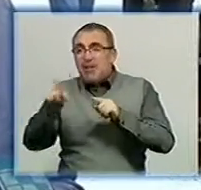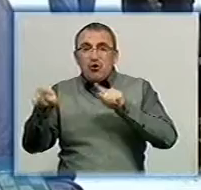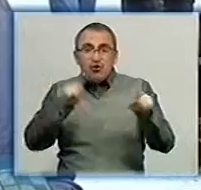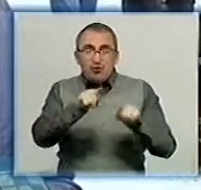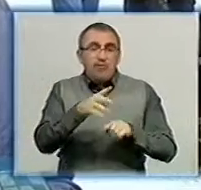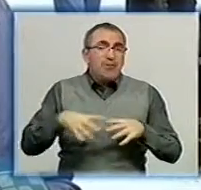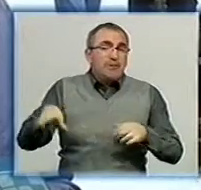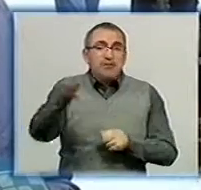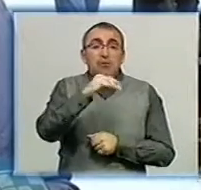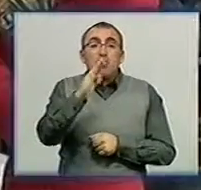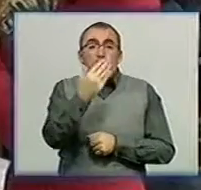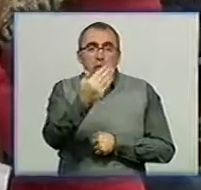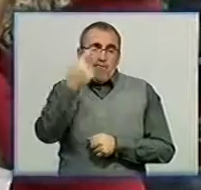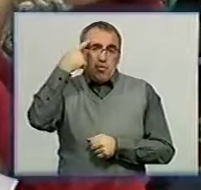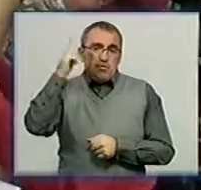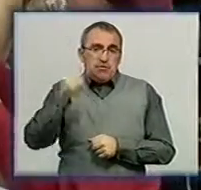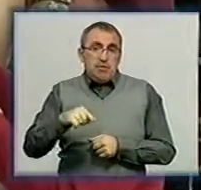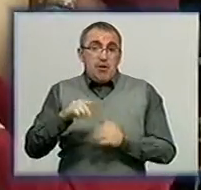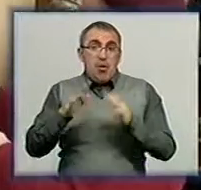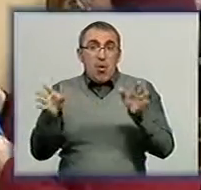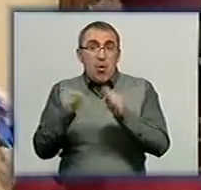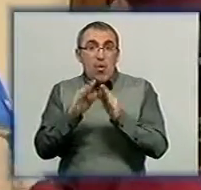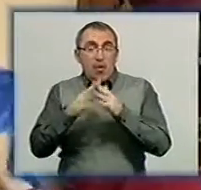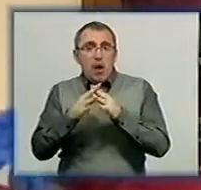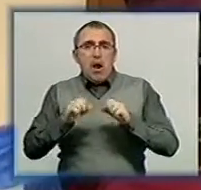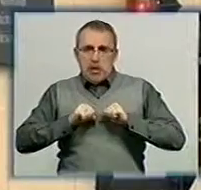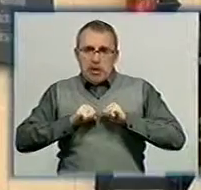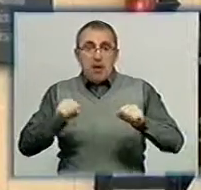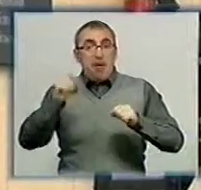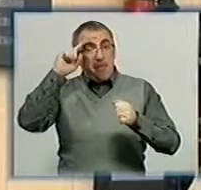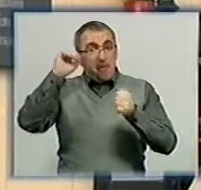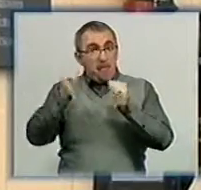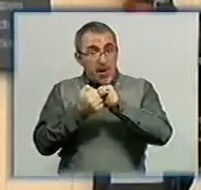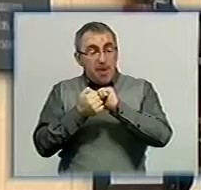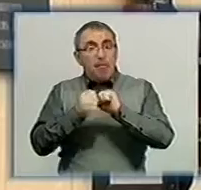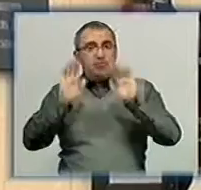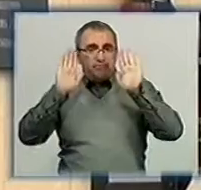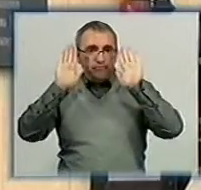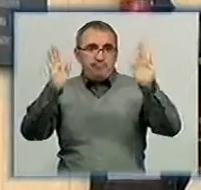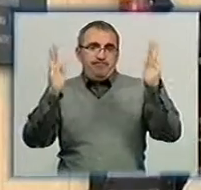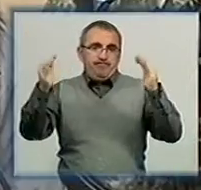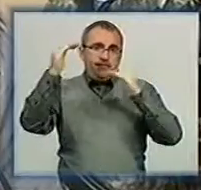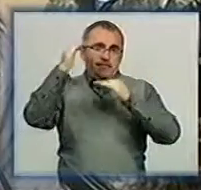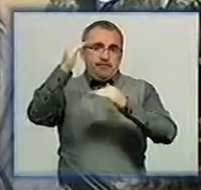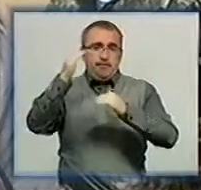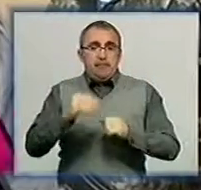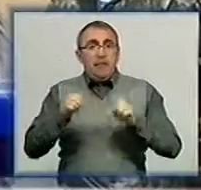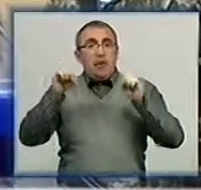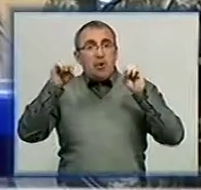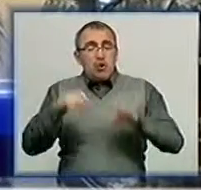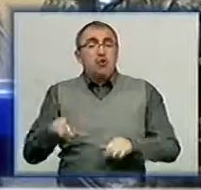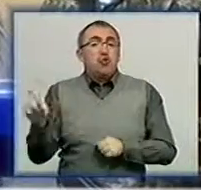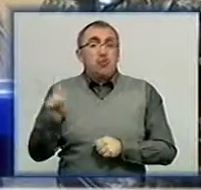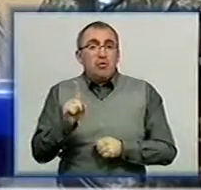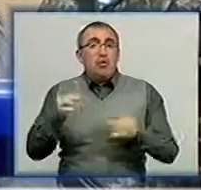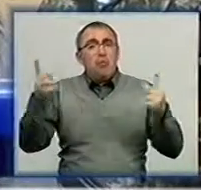для всіх, хто його знав. Для односельчан Анатолій – герой, тож в пам'ять про нього вирішили відкрити меморіальну дошку. Вирішили, що